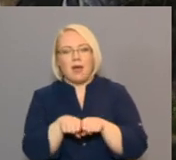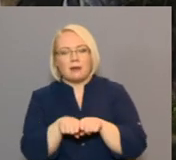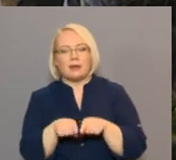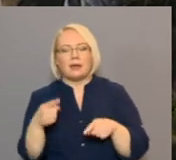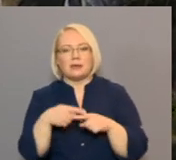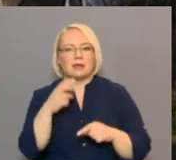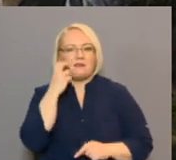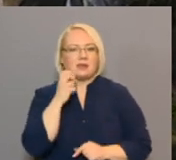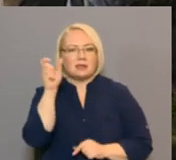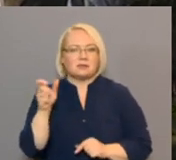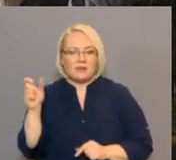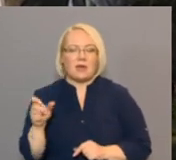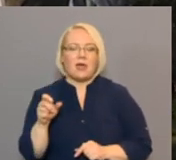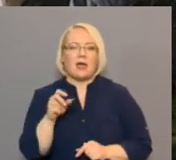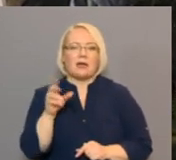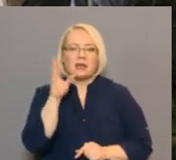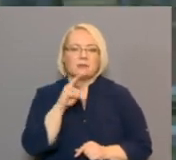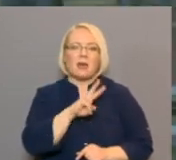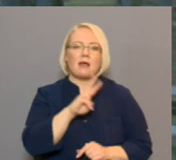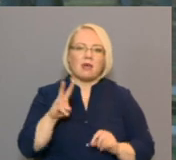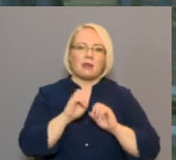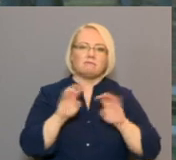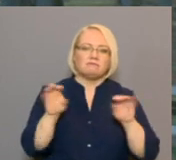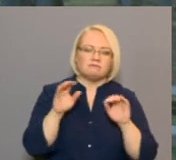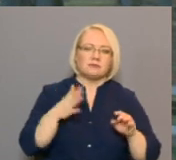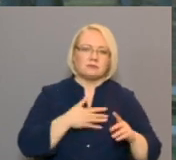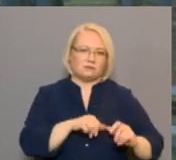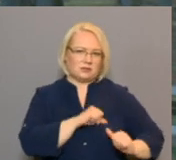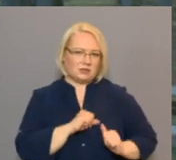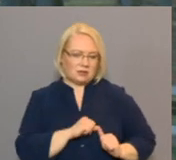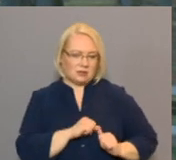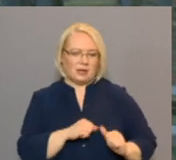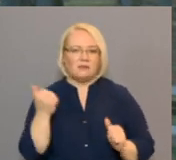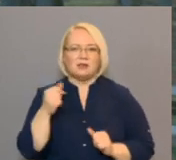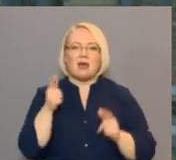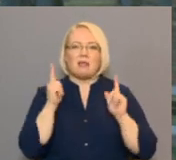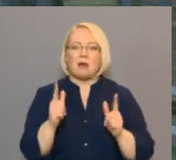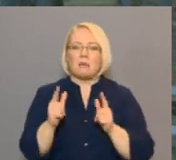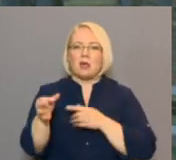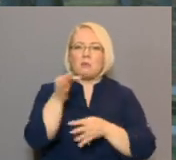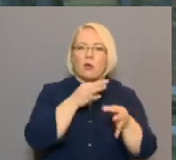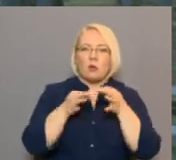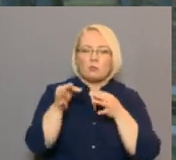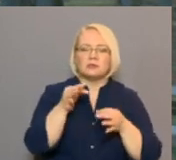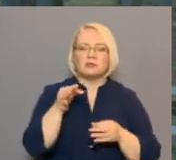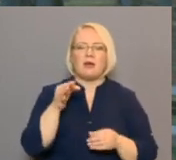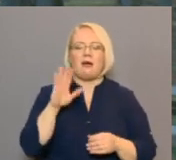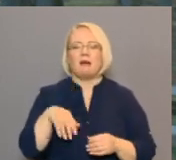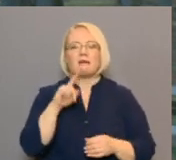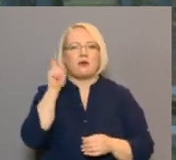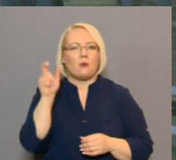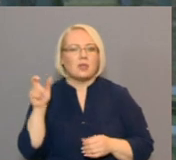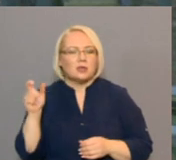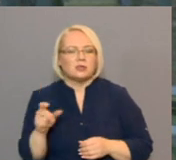senioriem ir iespēja kādam izkratīt savu sirdi. Viņi labprāt pakomunicētu ar jauniešiem. Viņiem patīk